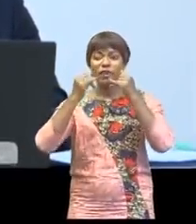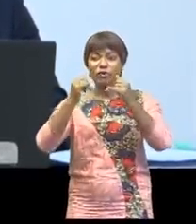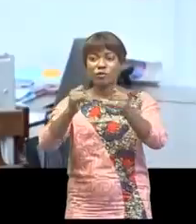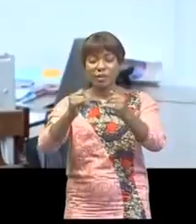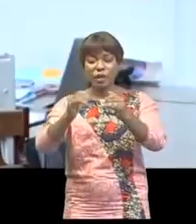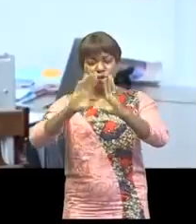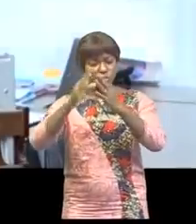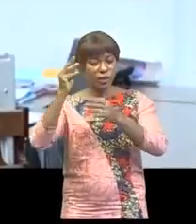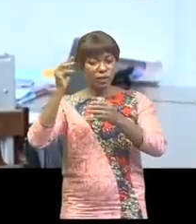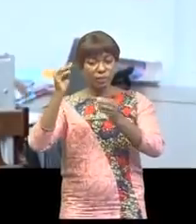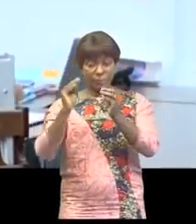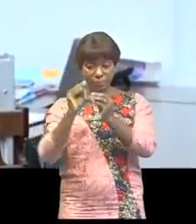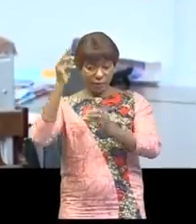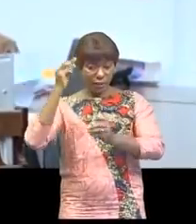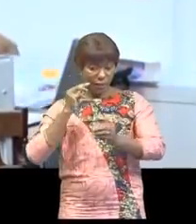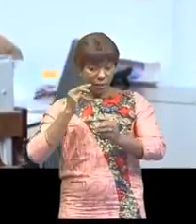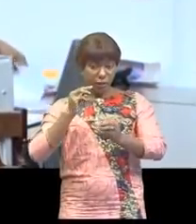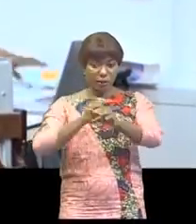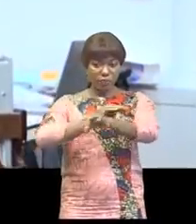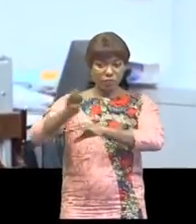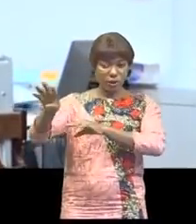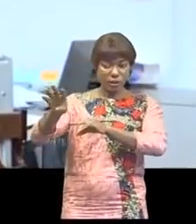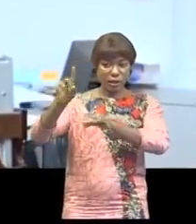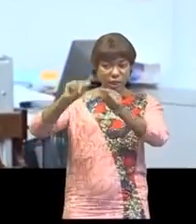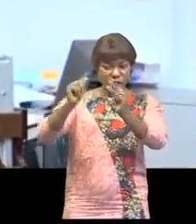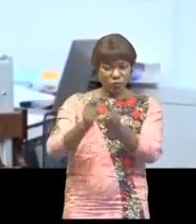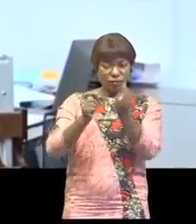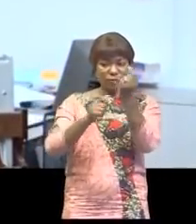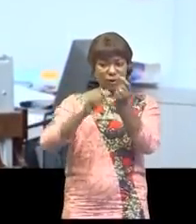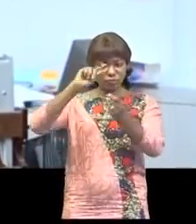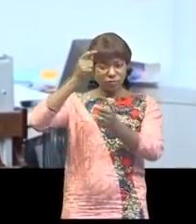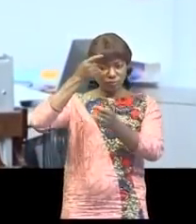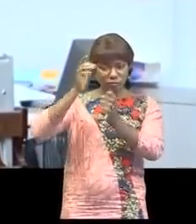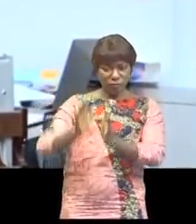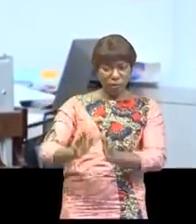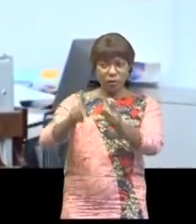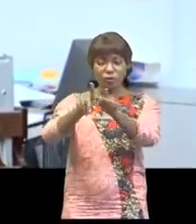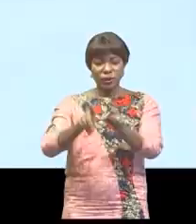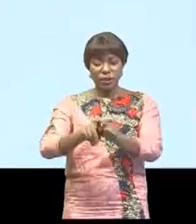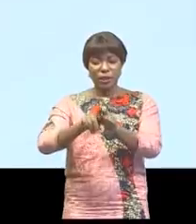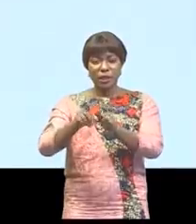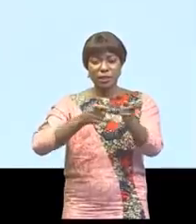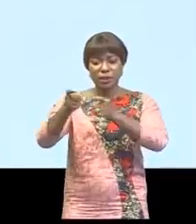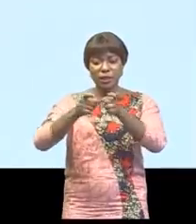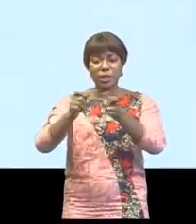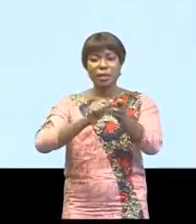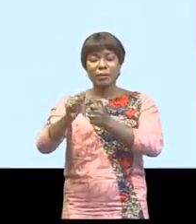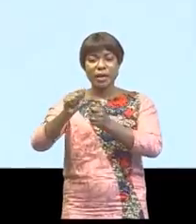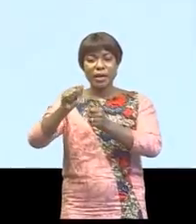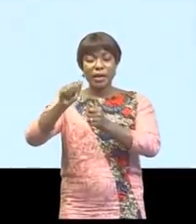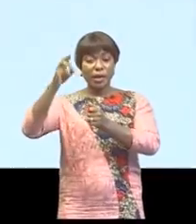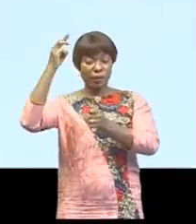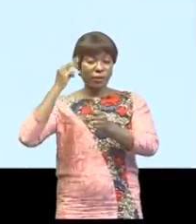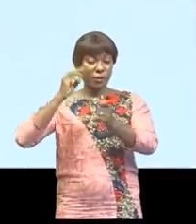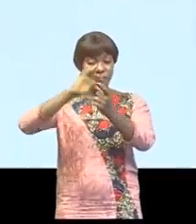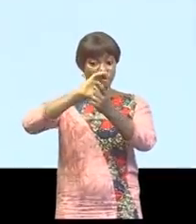Conseil de l'envoi sur les lieux d'une délégation gouvernementale conduite par le ministre de l'Environnement et